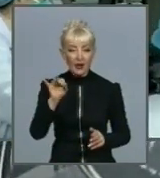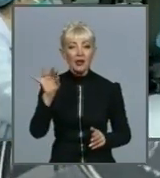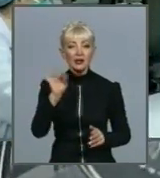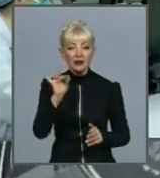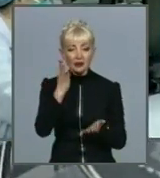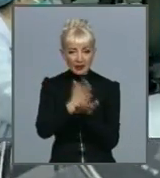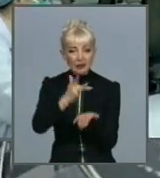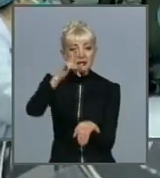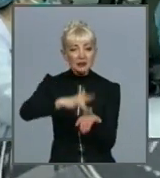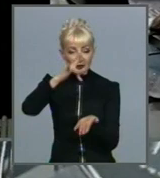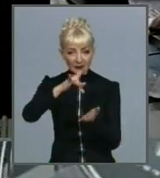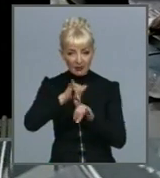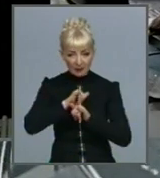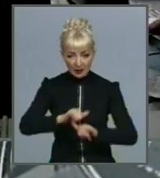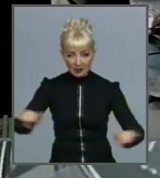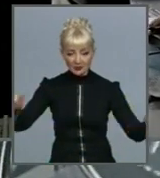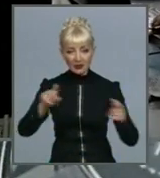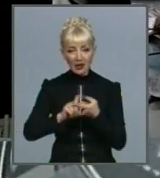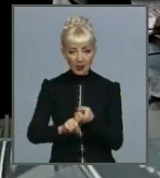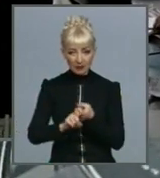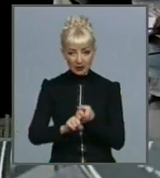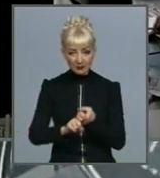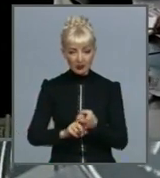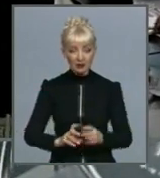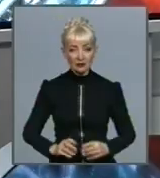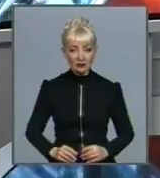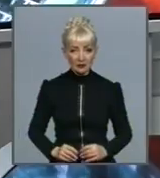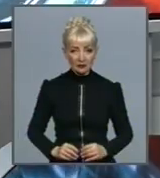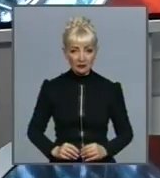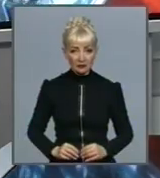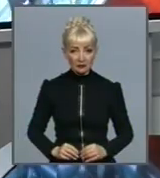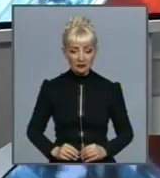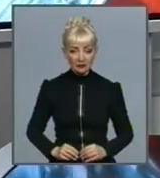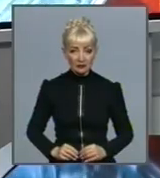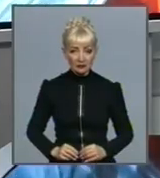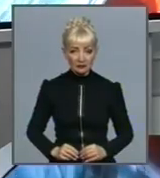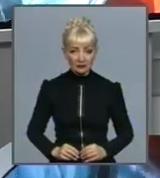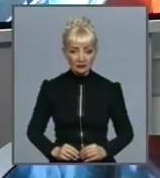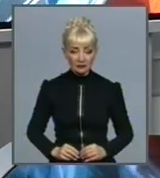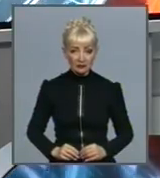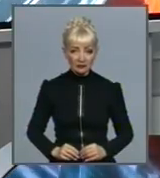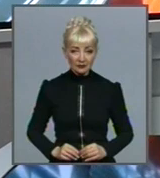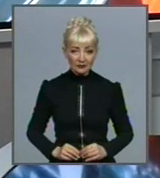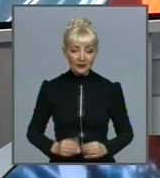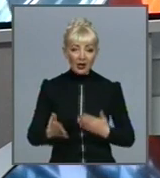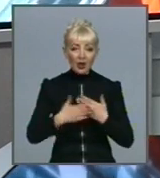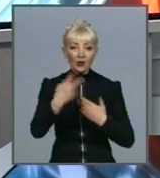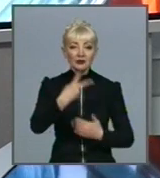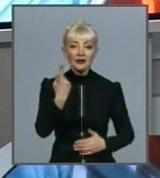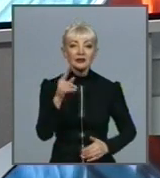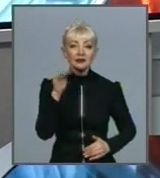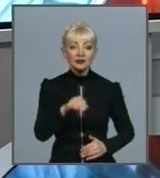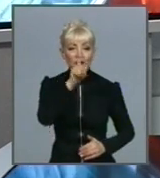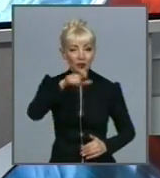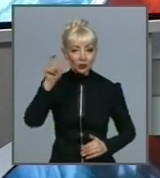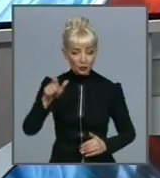Ігор Безкровний та Євген Клочко. Харківські Звістя. Понад 21 тисяча осіб приєдналися до чат